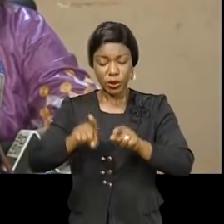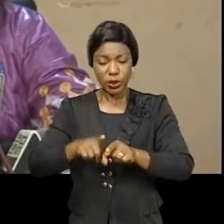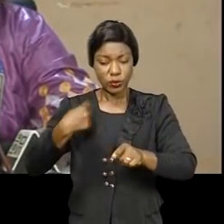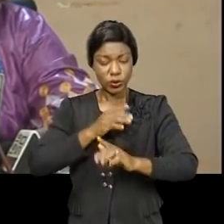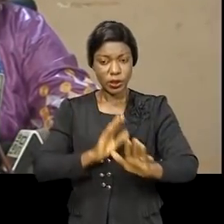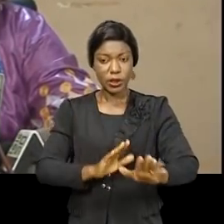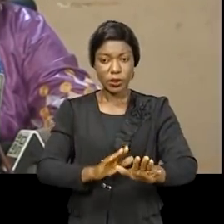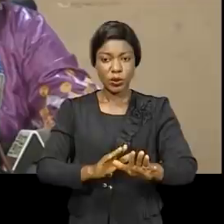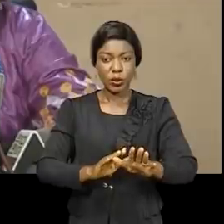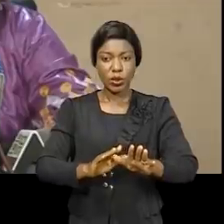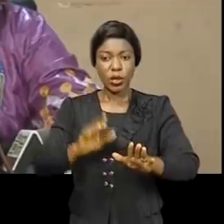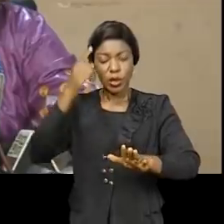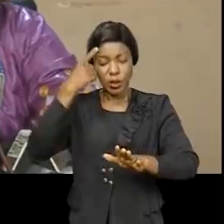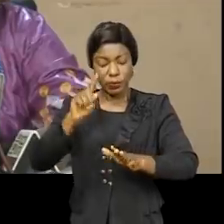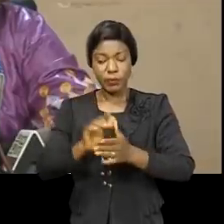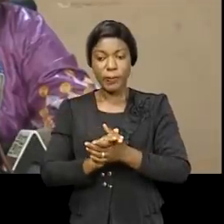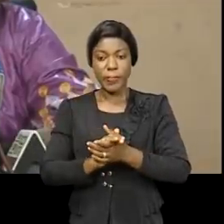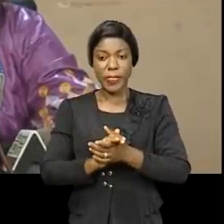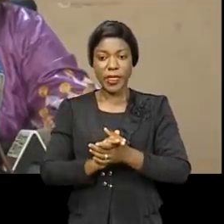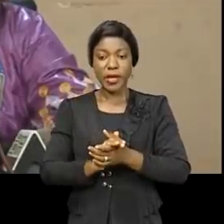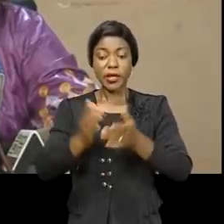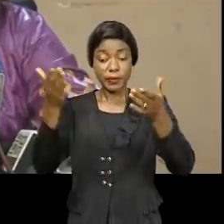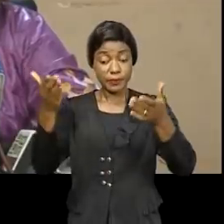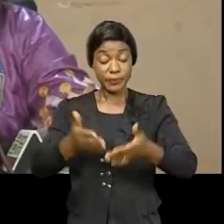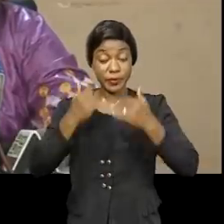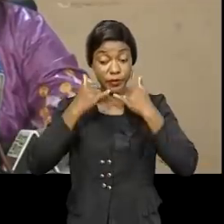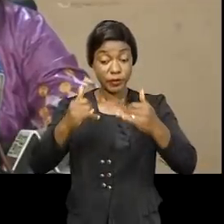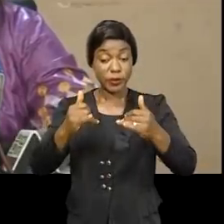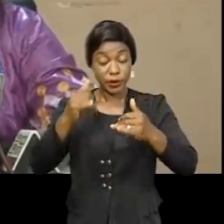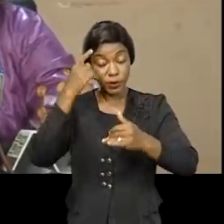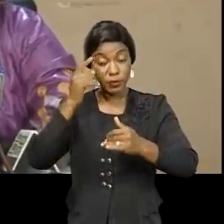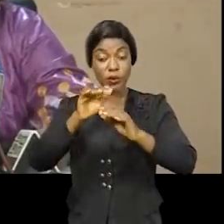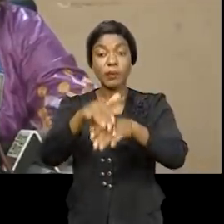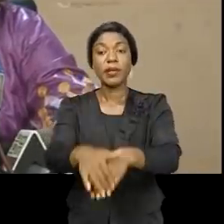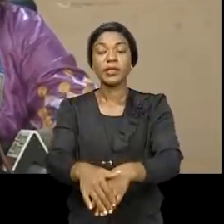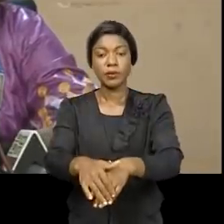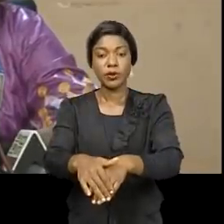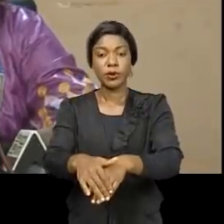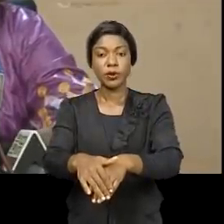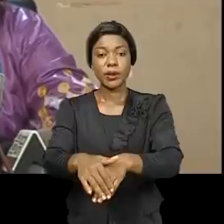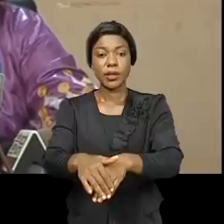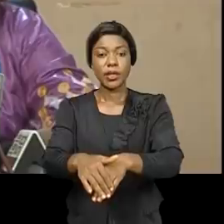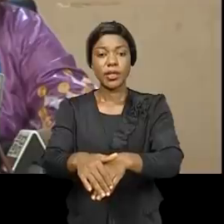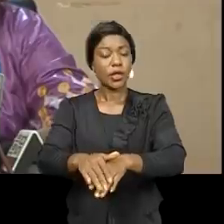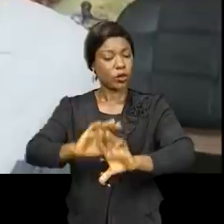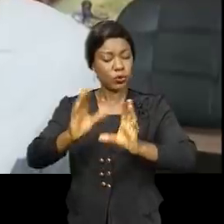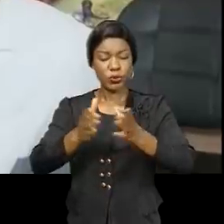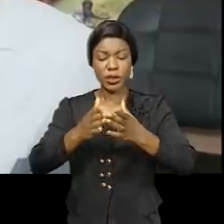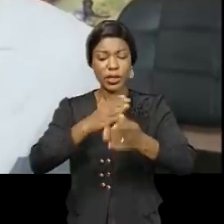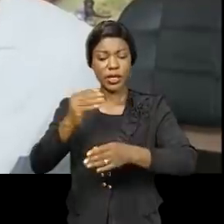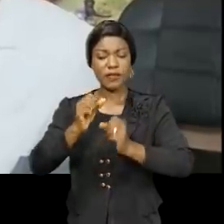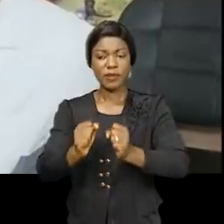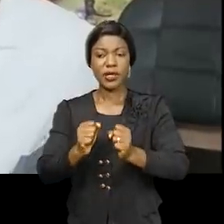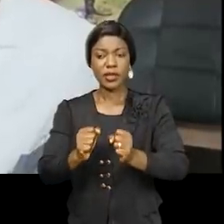de la diffusion de la présente information en vue d'une participation effective et efficace